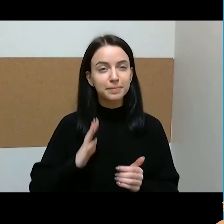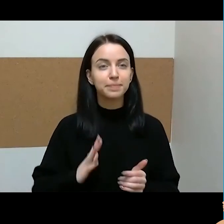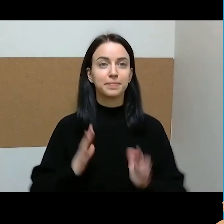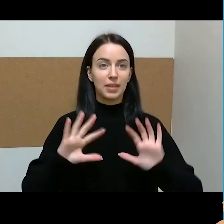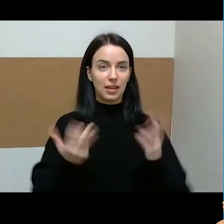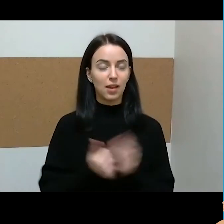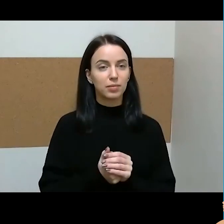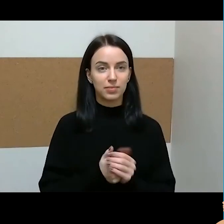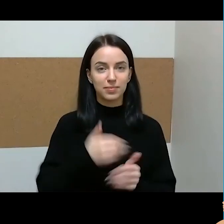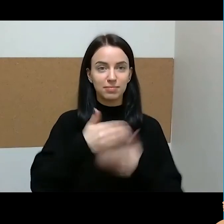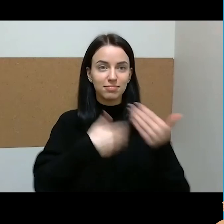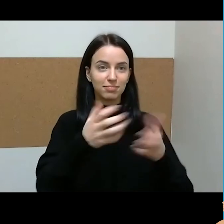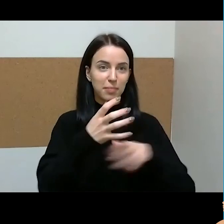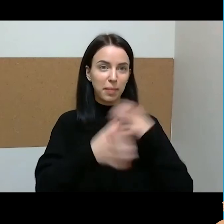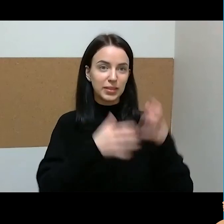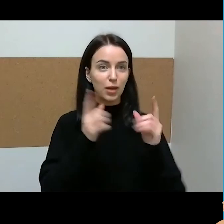bus saugesnis.